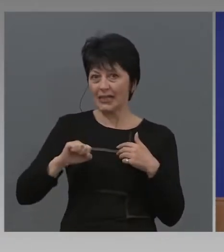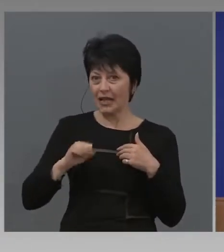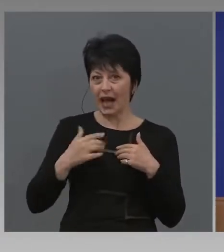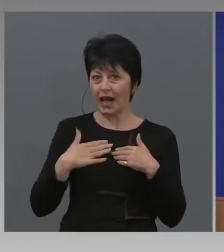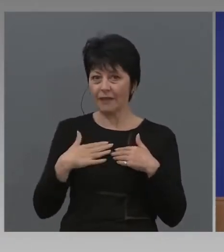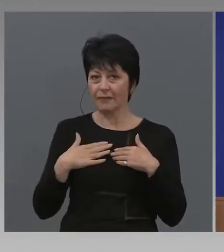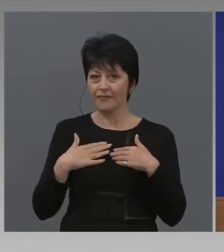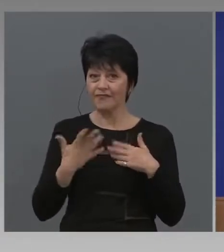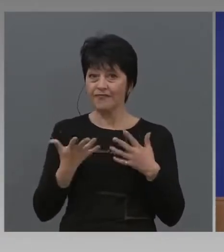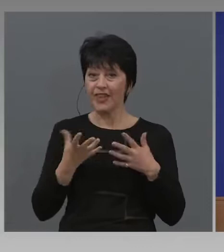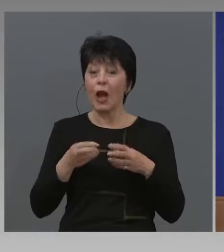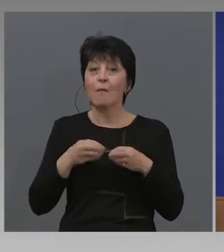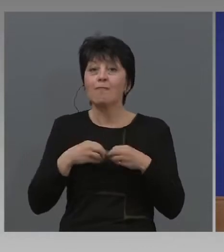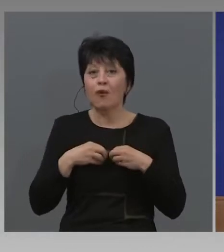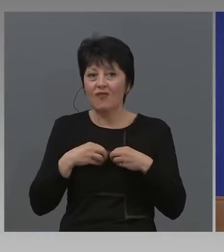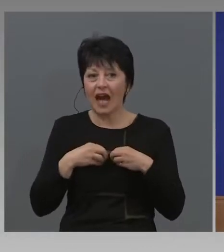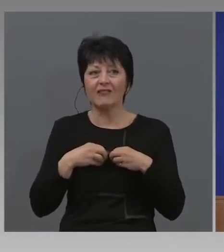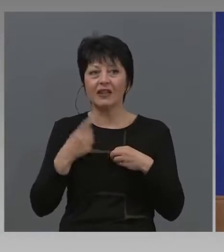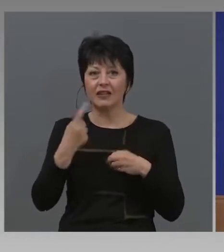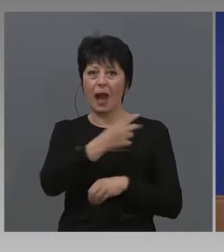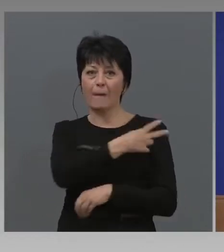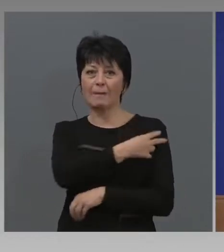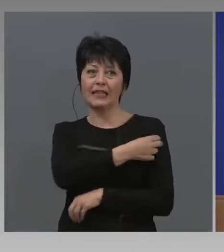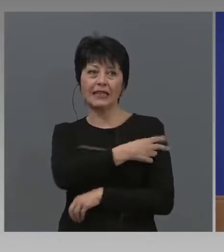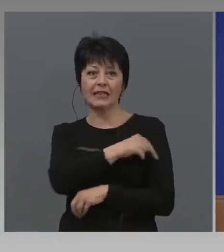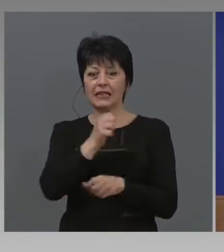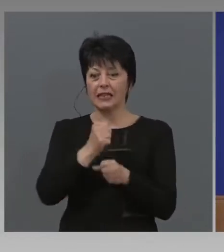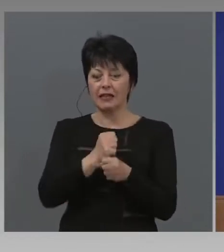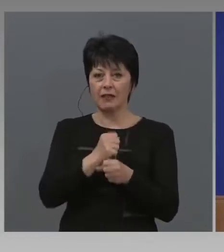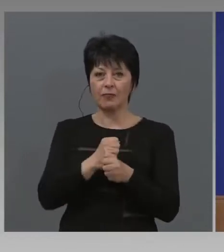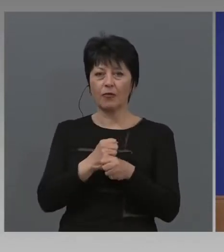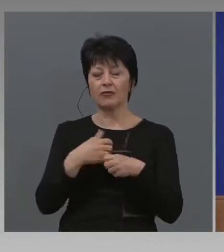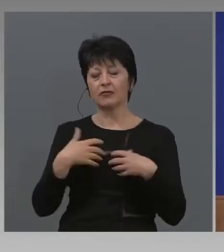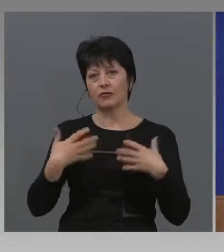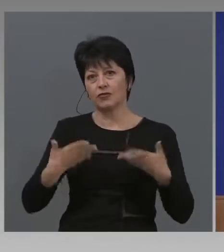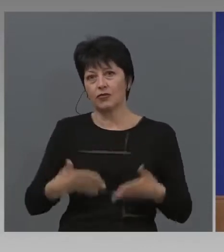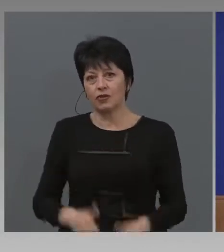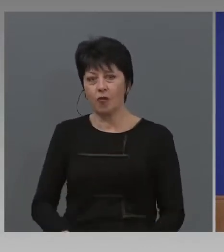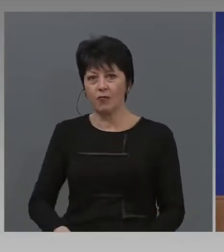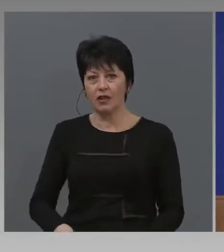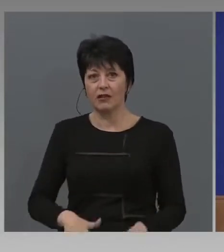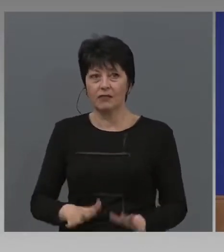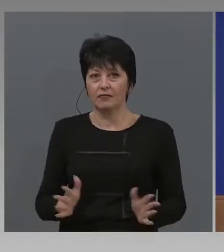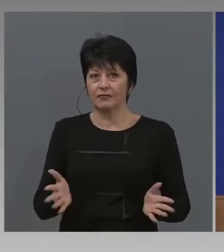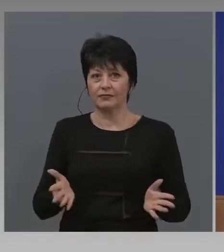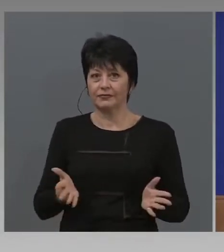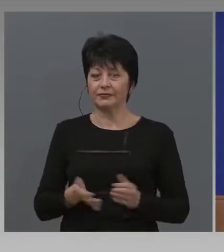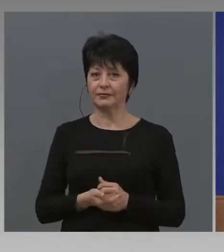Защото, повярвайте, медицинският персонал ще издъхне. Просто ще се преумури.